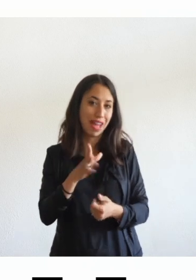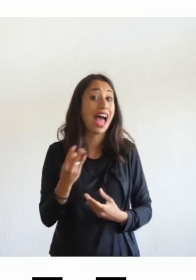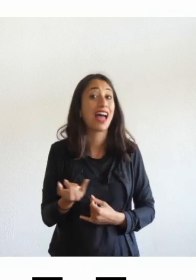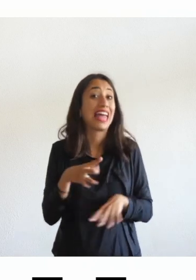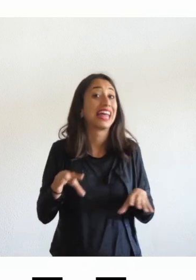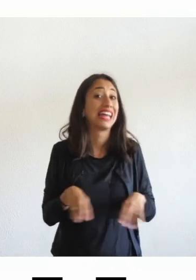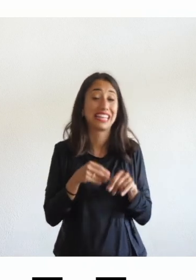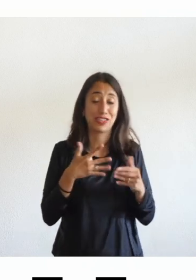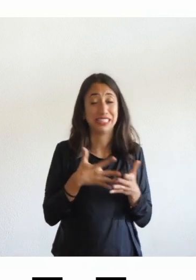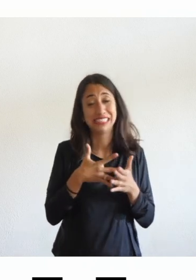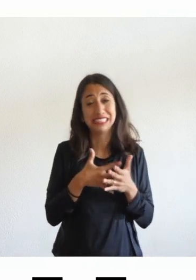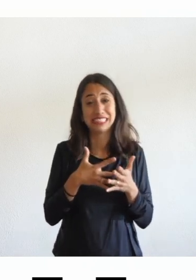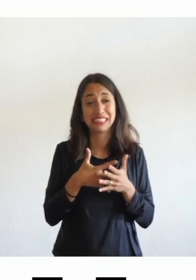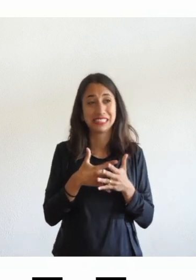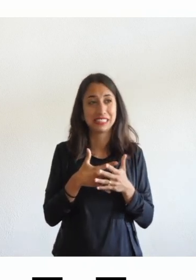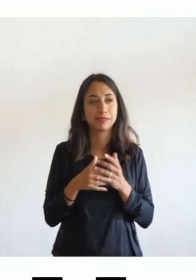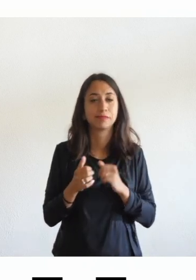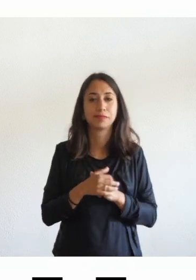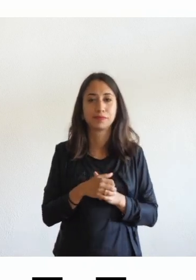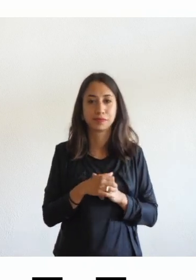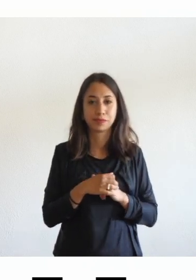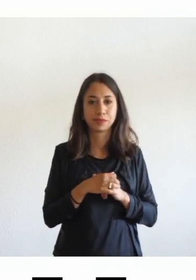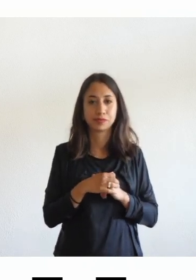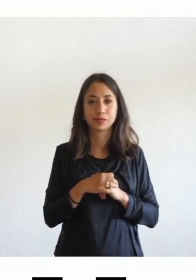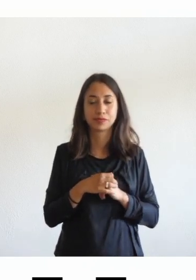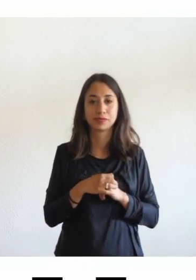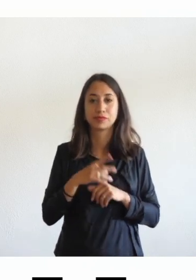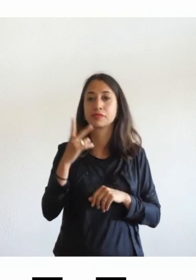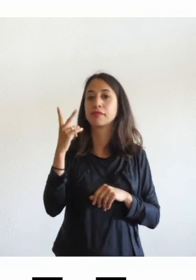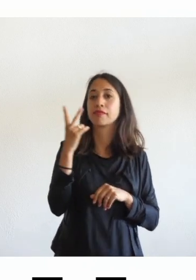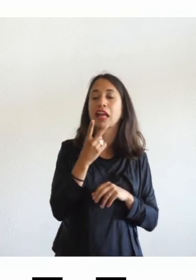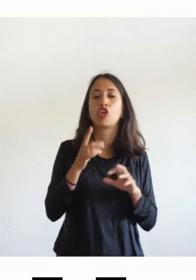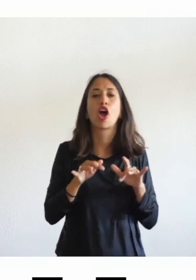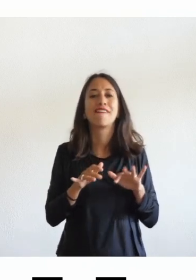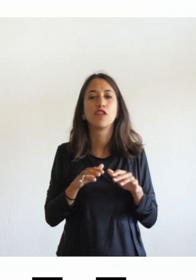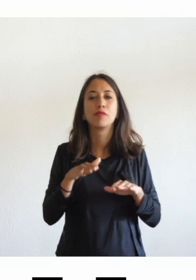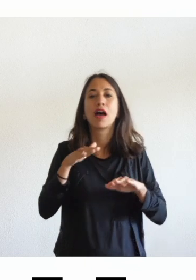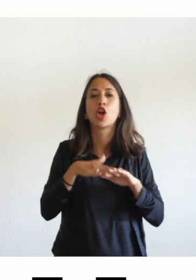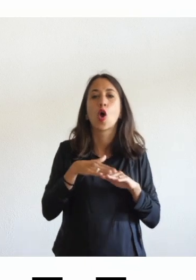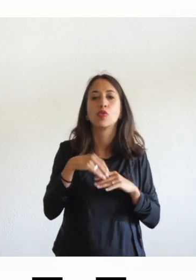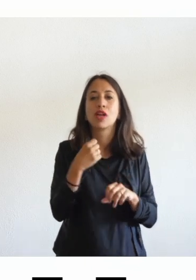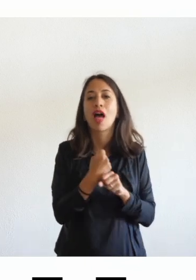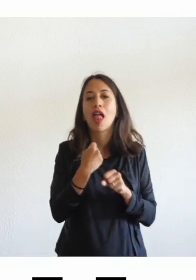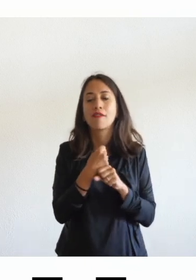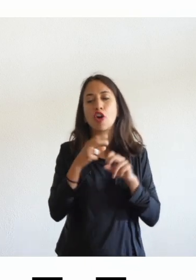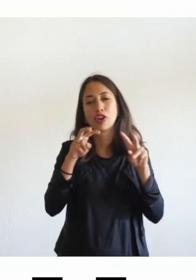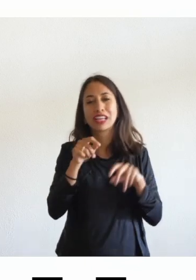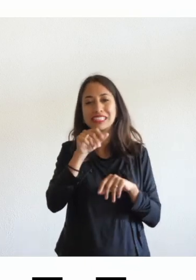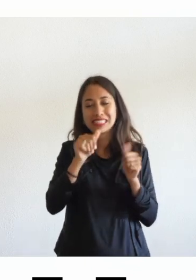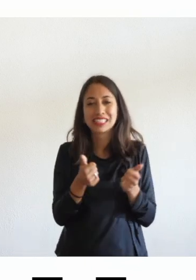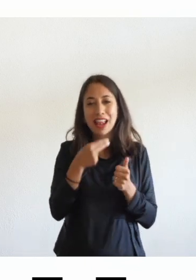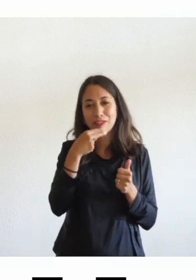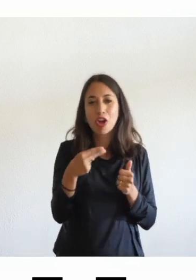in informatica è notissimo il concetto di lavoro agile che poi è agile che corrisponde un po'